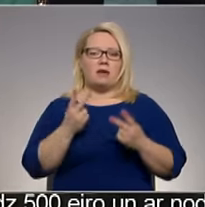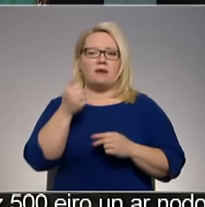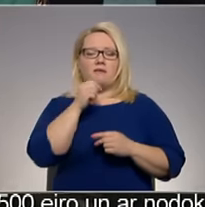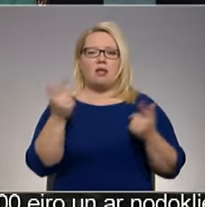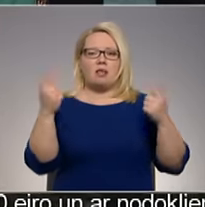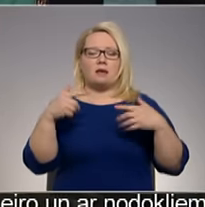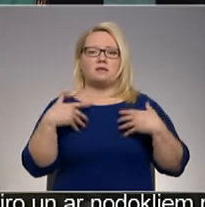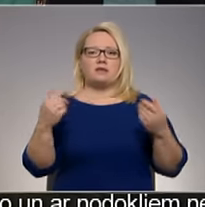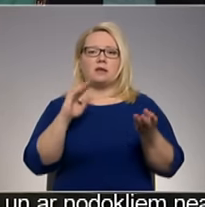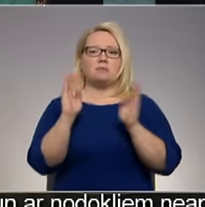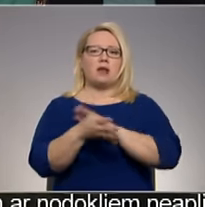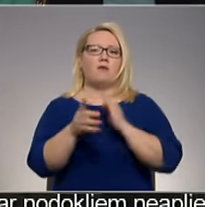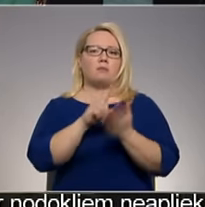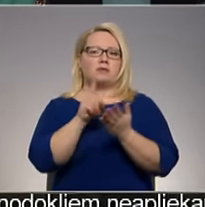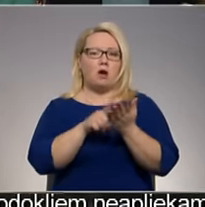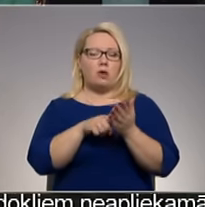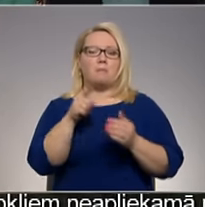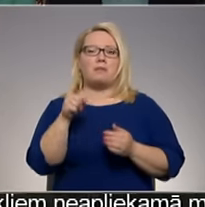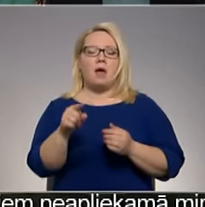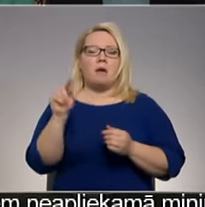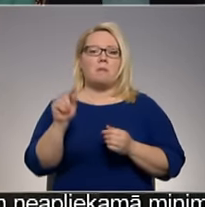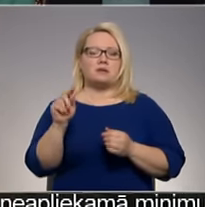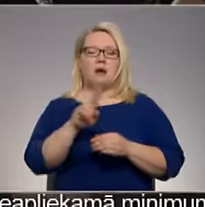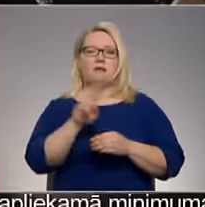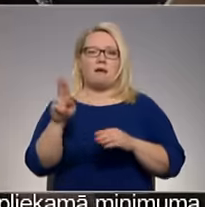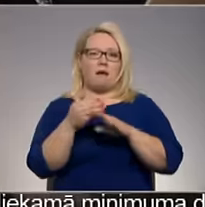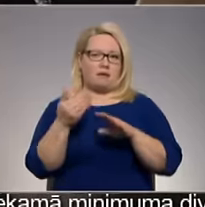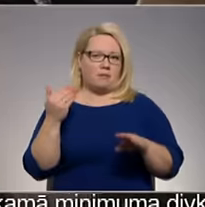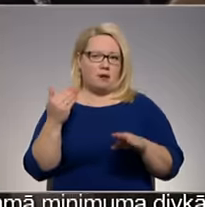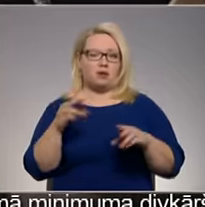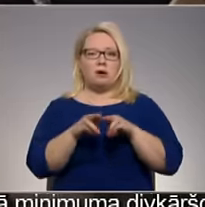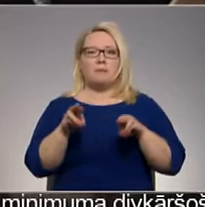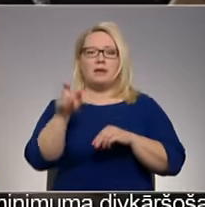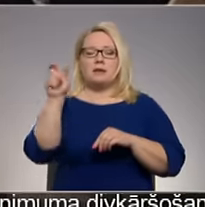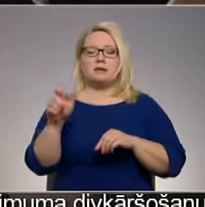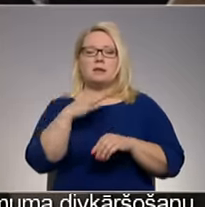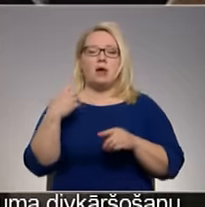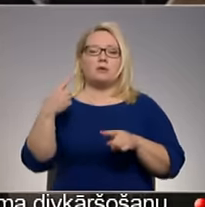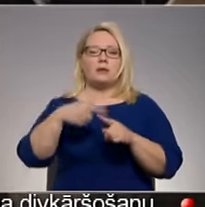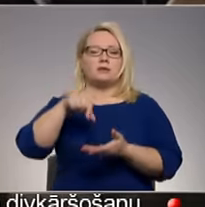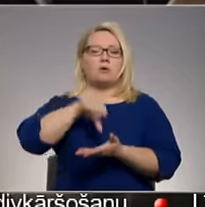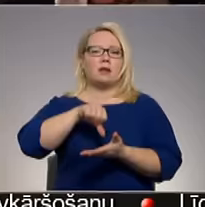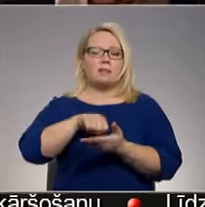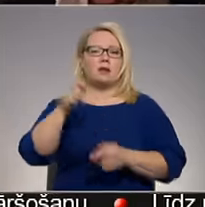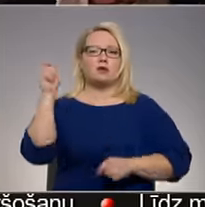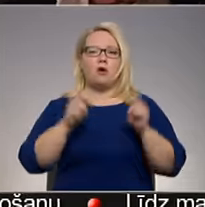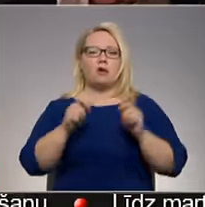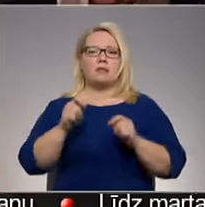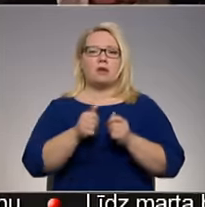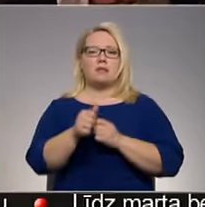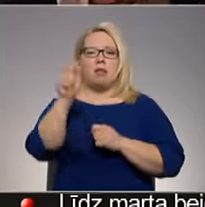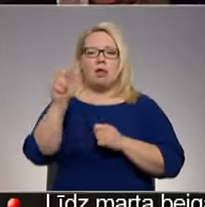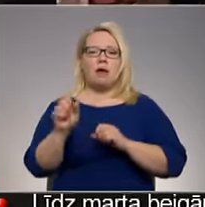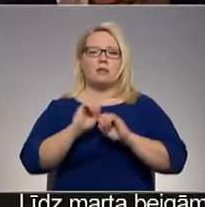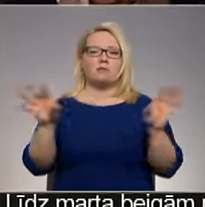ir laiks veselības reformas jautājumā, taču tā ir mazāk nekā iepriekš. Ministres vairākārt no tribīnes tik vienam kongresa delegādam skaidroja,